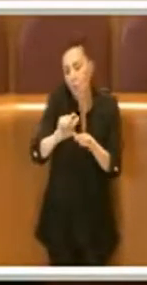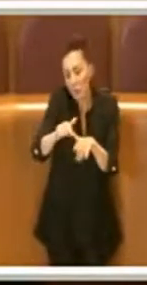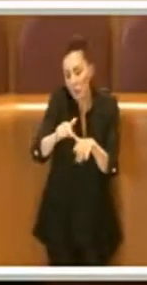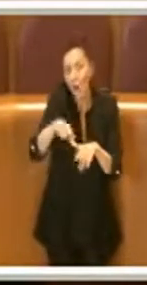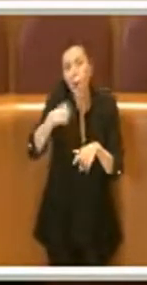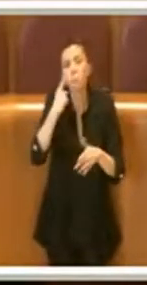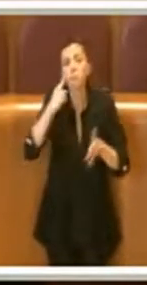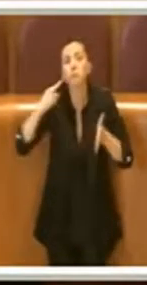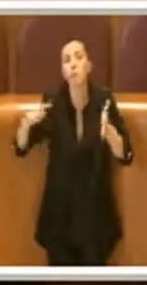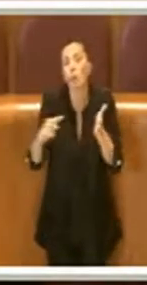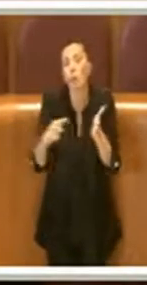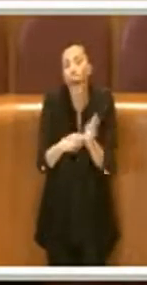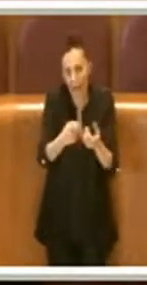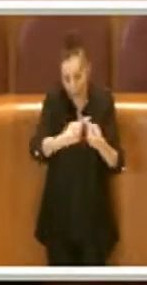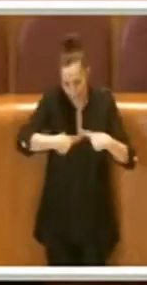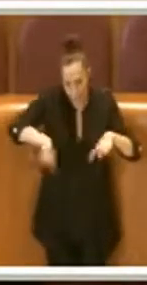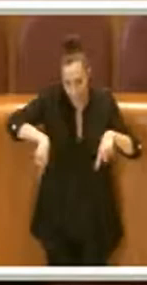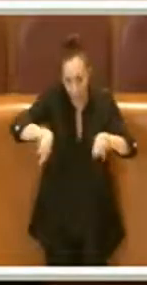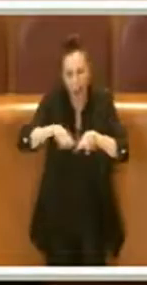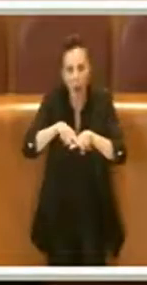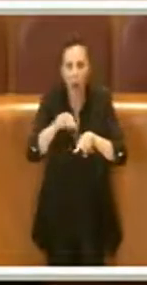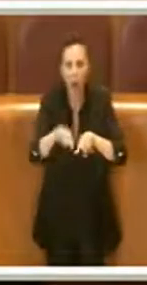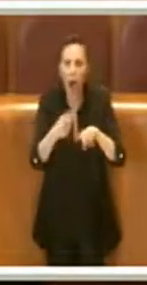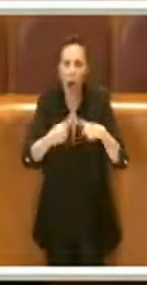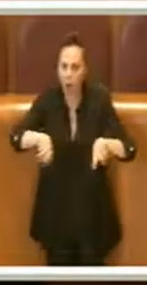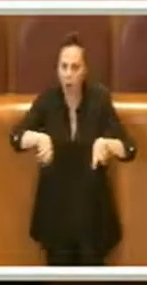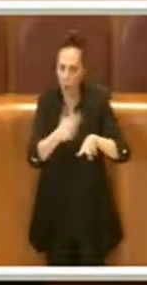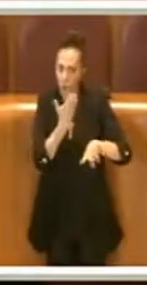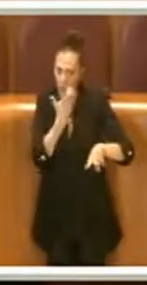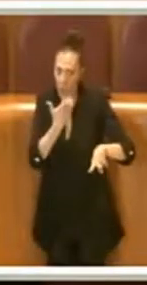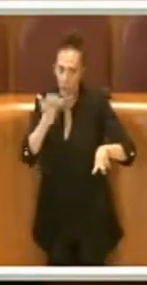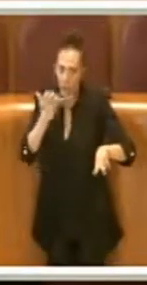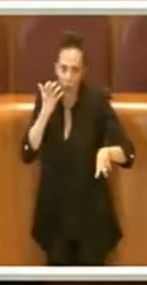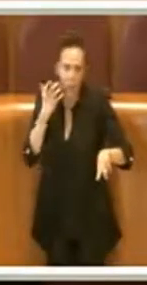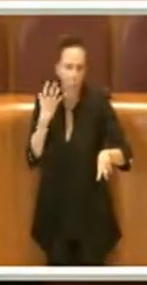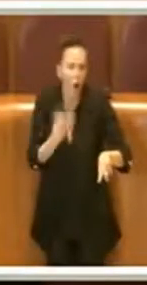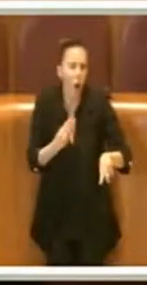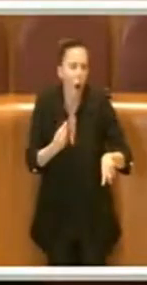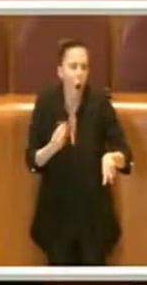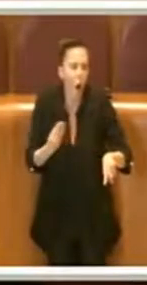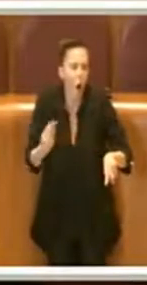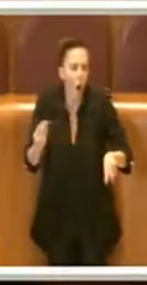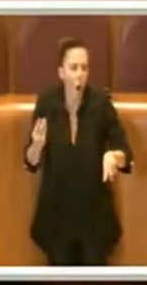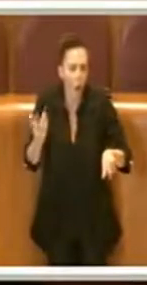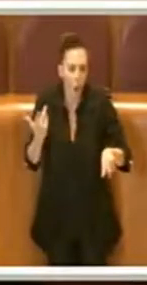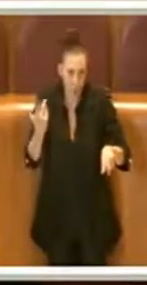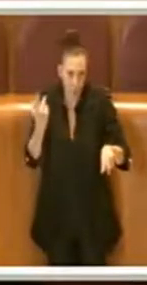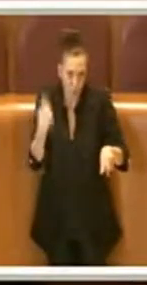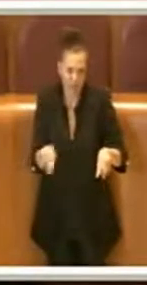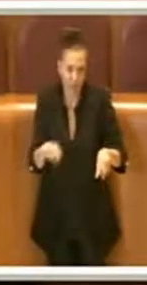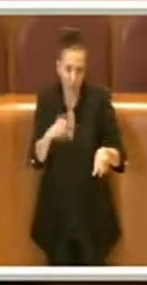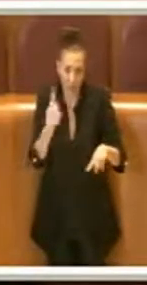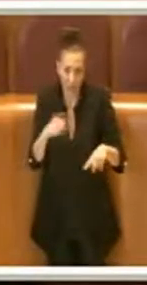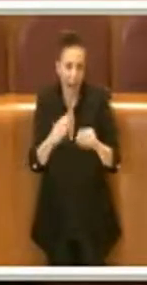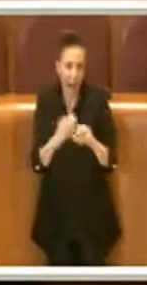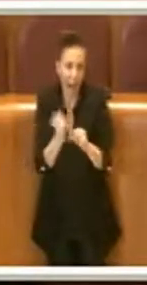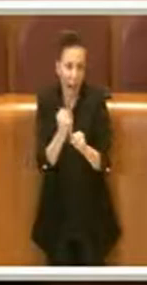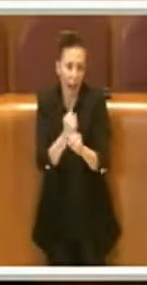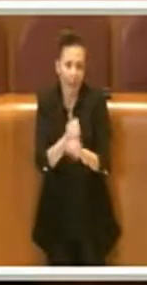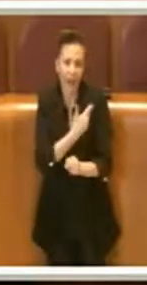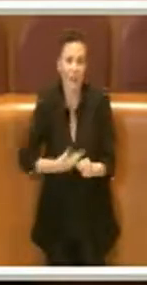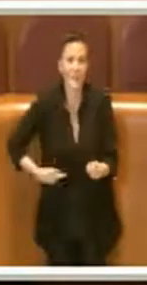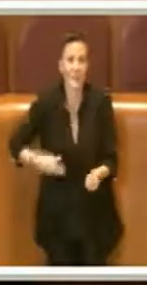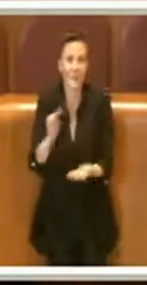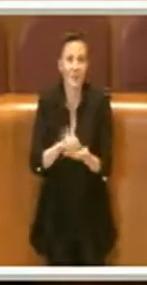quest'Aula che riteniamo tutti importante continuare a fare i consigli in presenza ma ritornarci fra